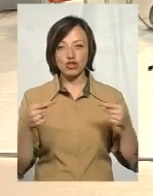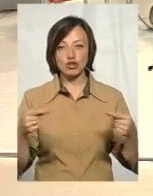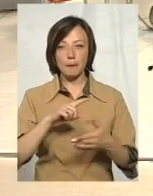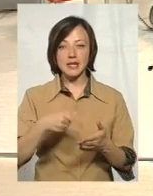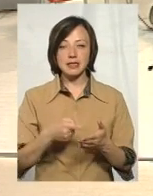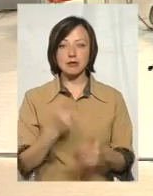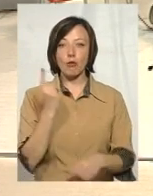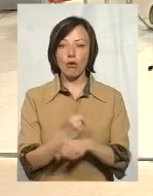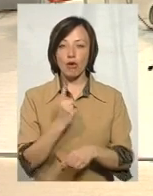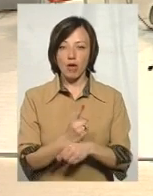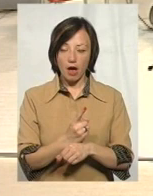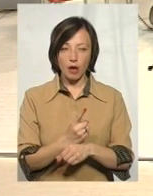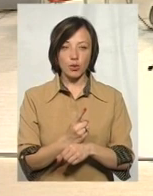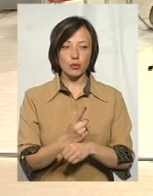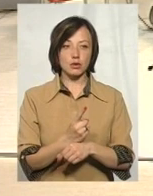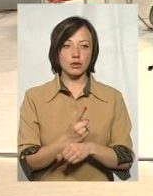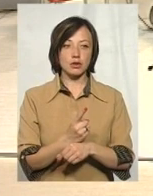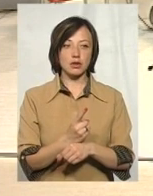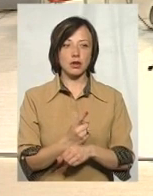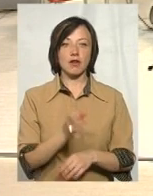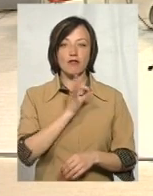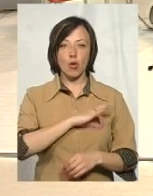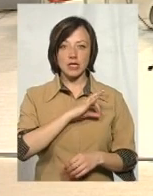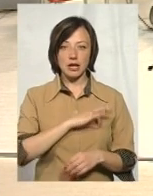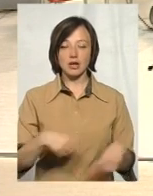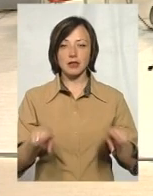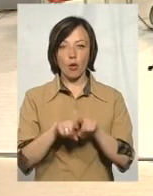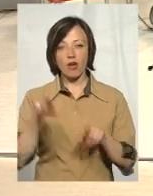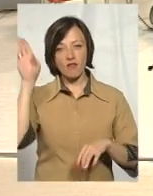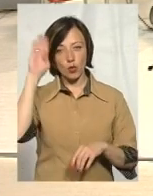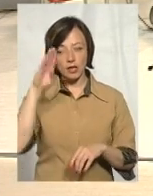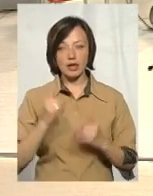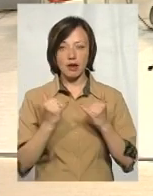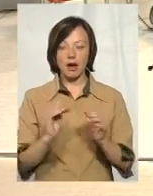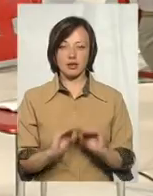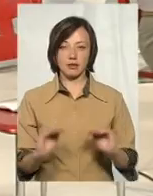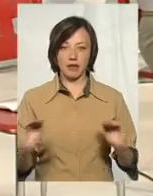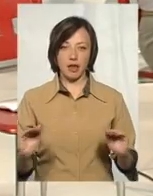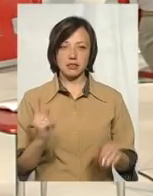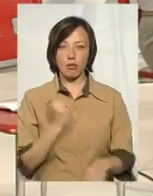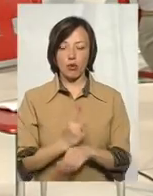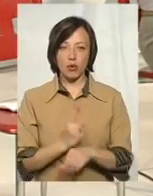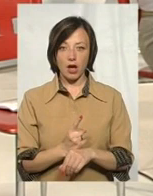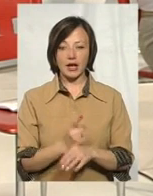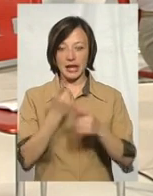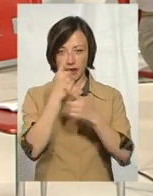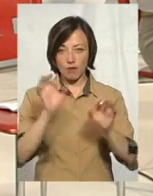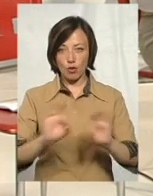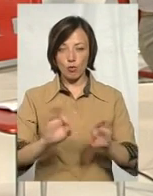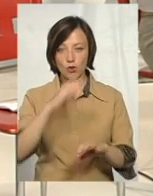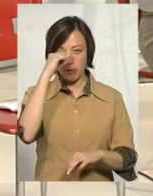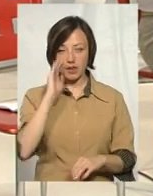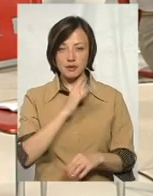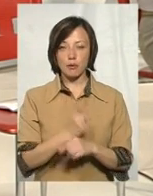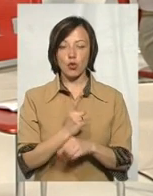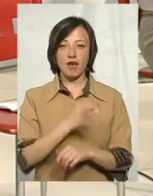забороняють, наскільки ми маємо інформацію, забороняють використання такої води для дітей. Забороняють, інформують батьків і так далі,